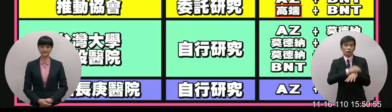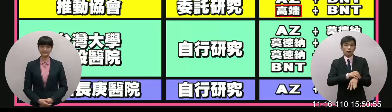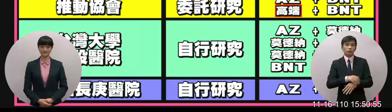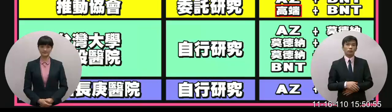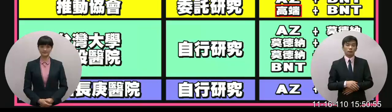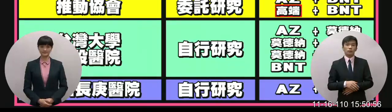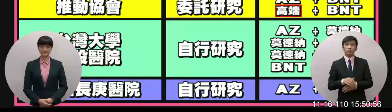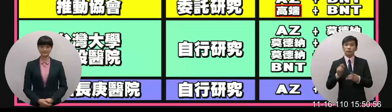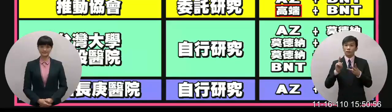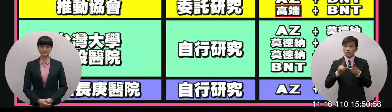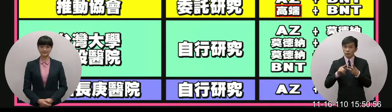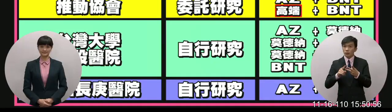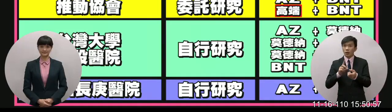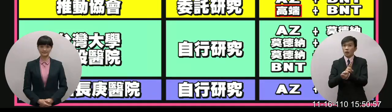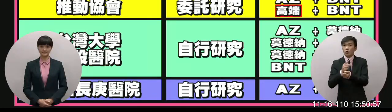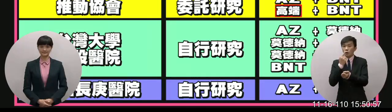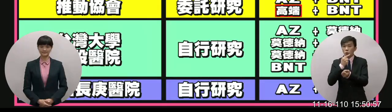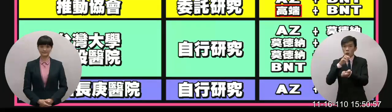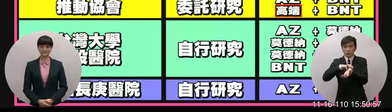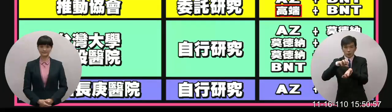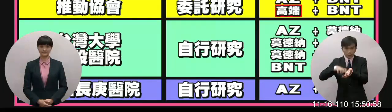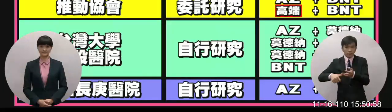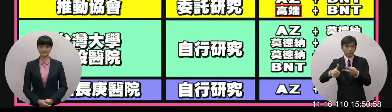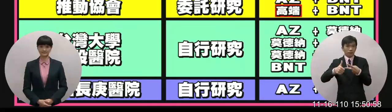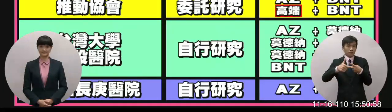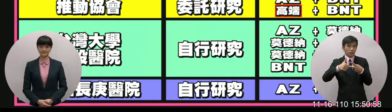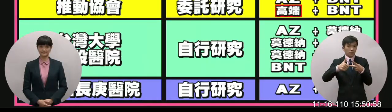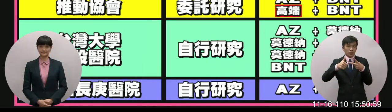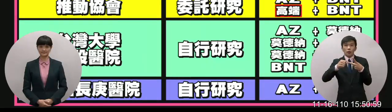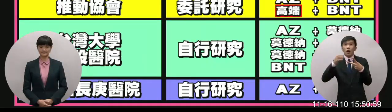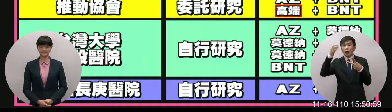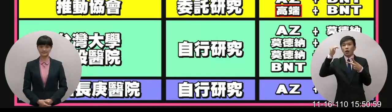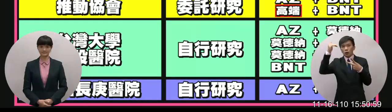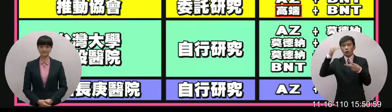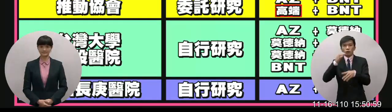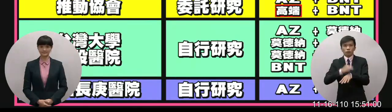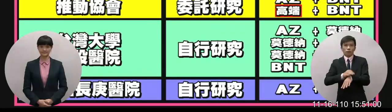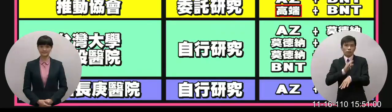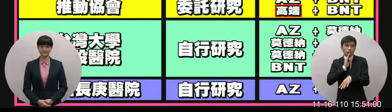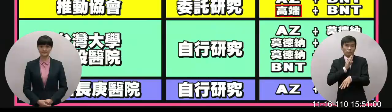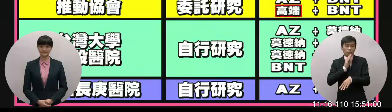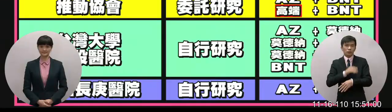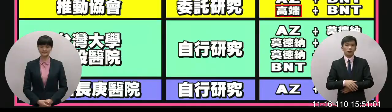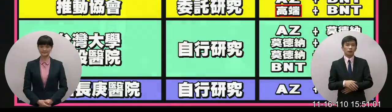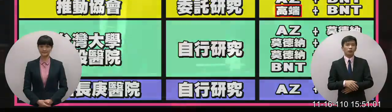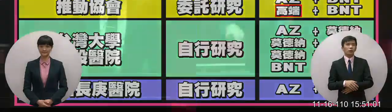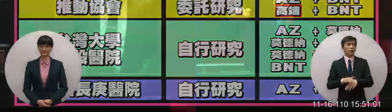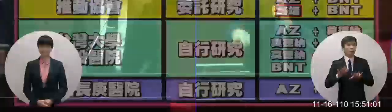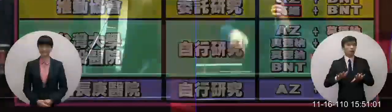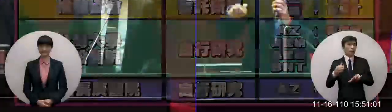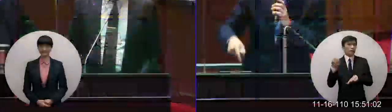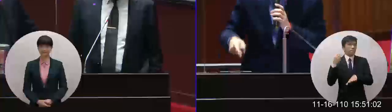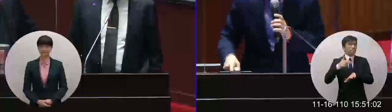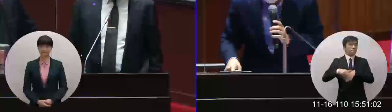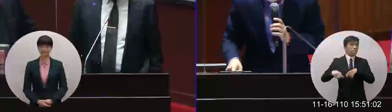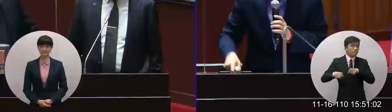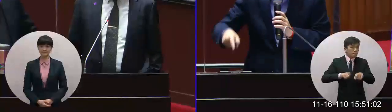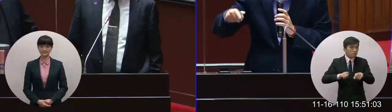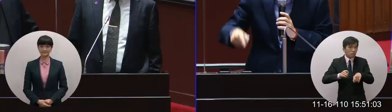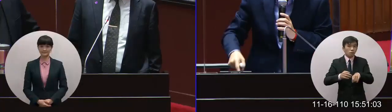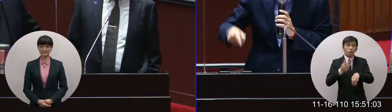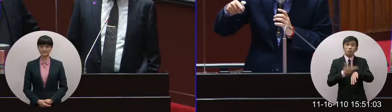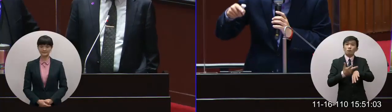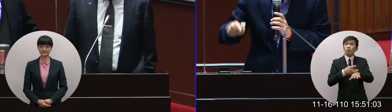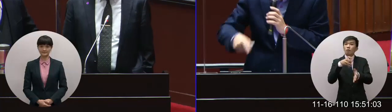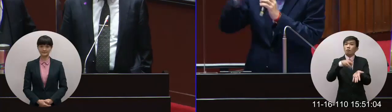口長根醫院也是高端作為第二劑所以現在符合你的新的政策的科學根據